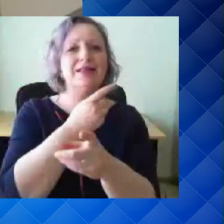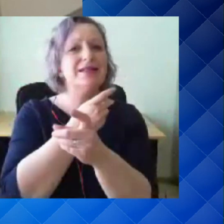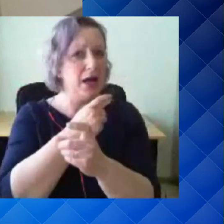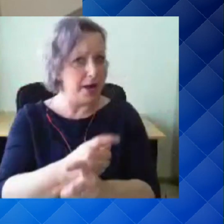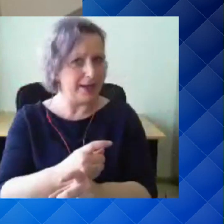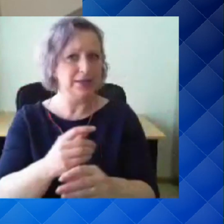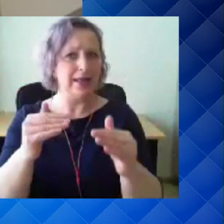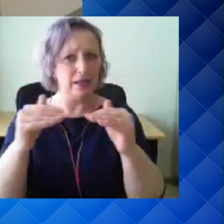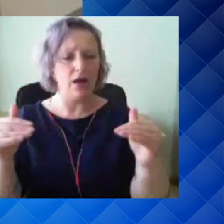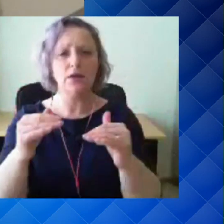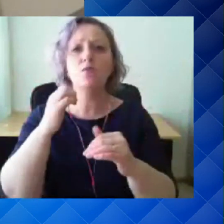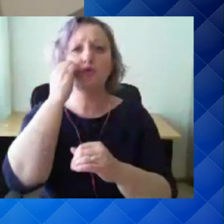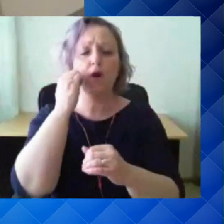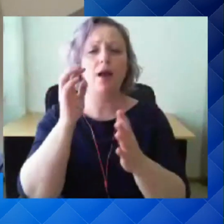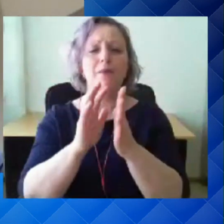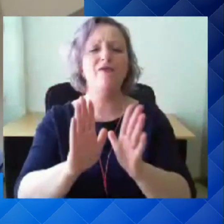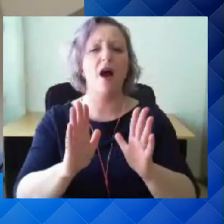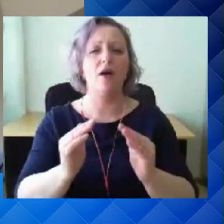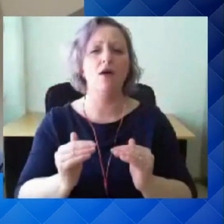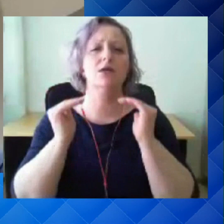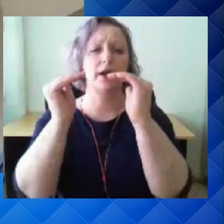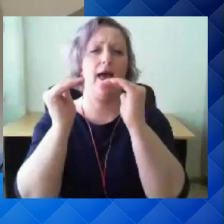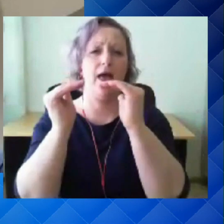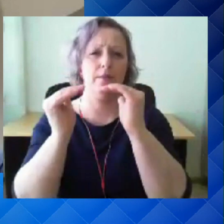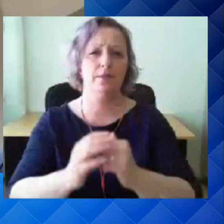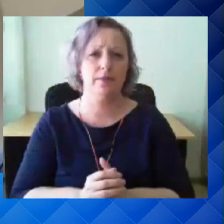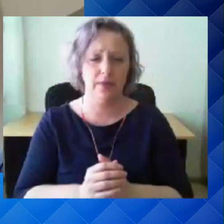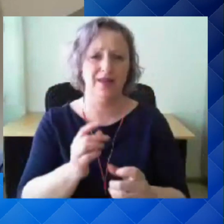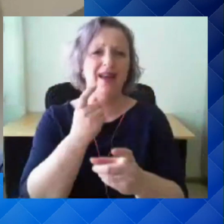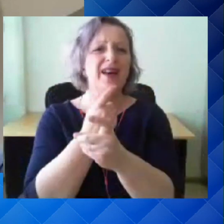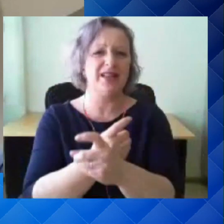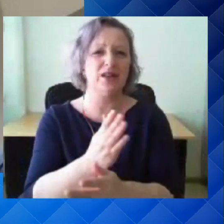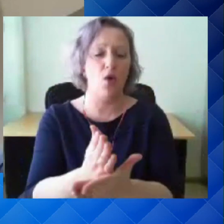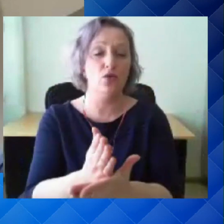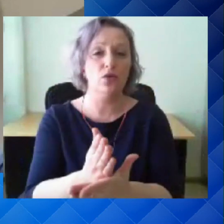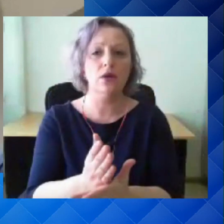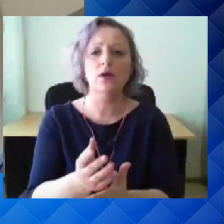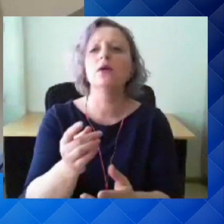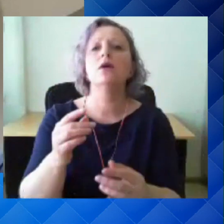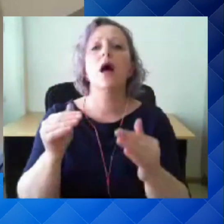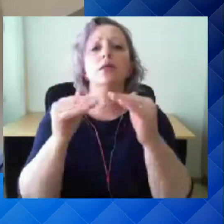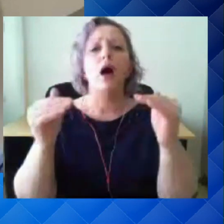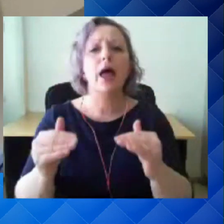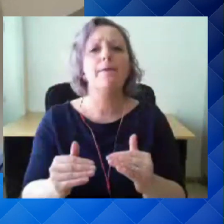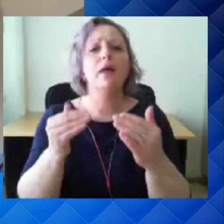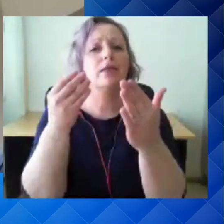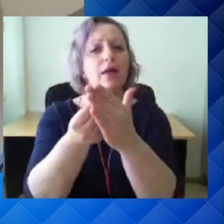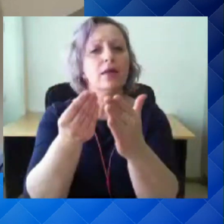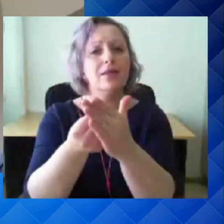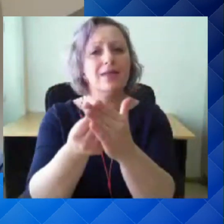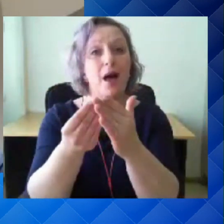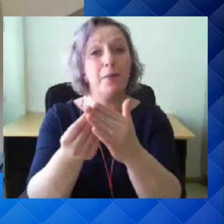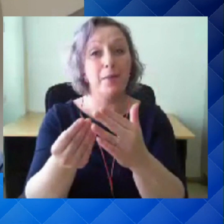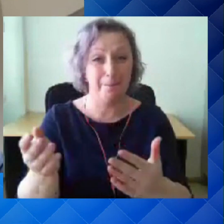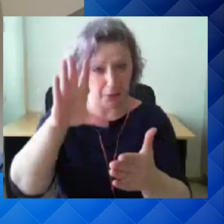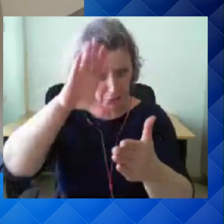väga kõrge risk ja riskitasemete hindamisel on fokku lepitud